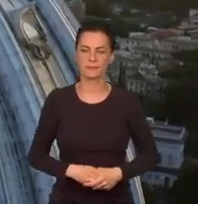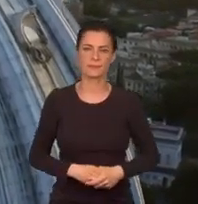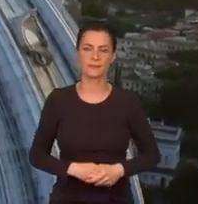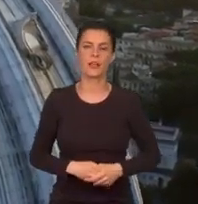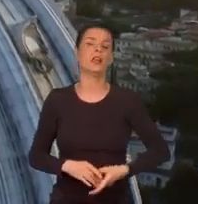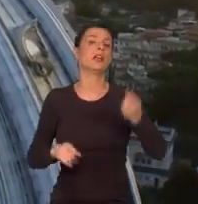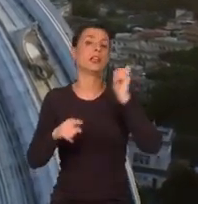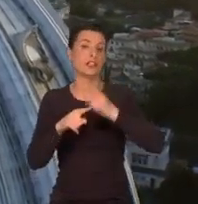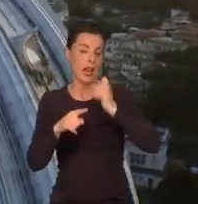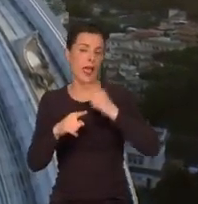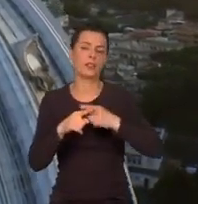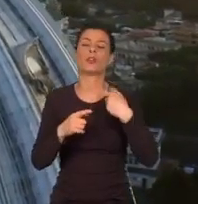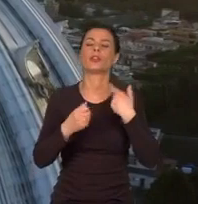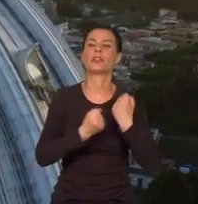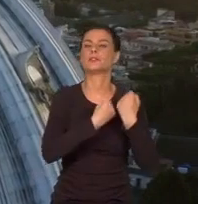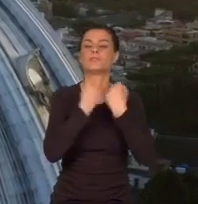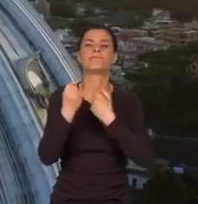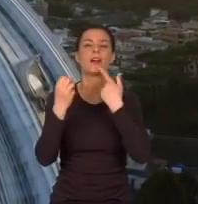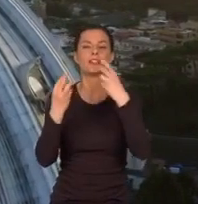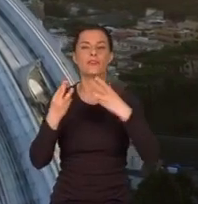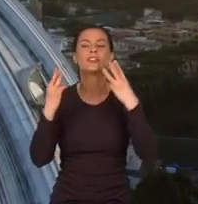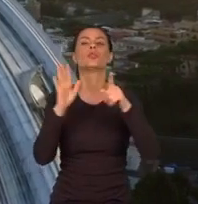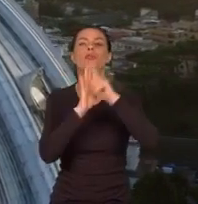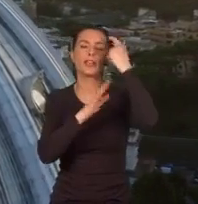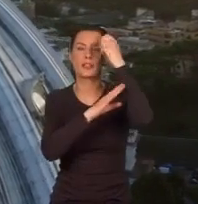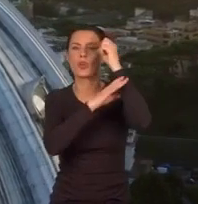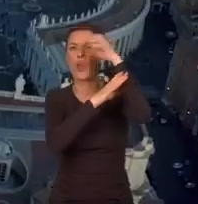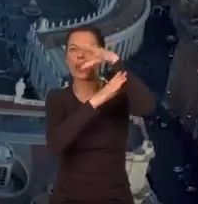Żelazo jest dominującym materiałem małej kopuły latarni.